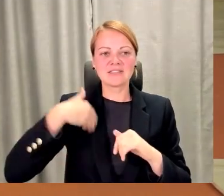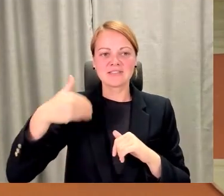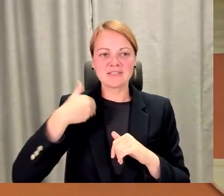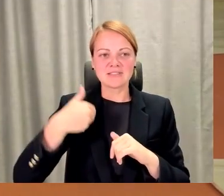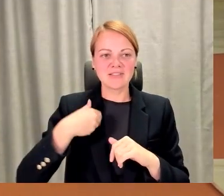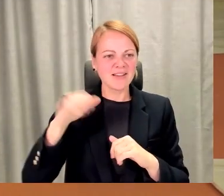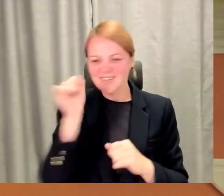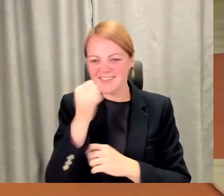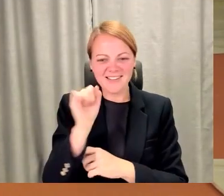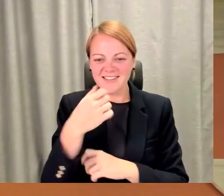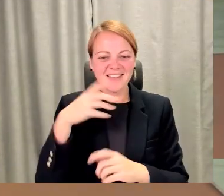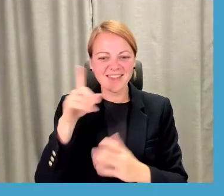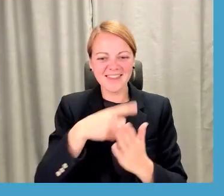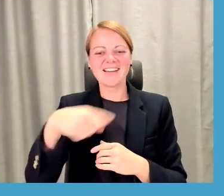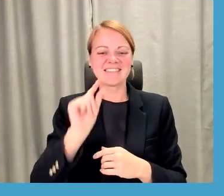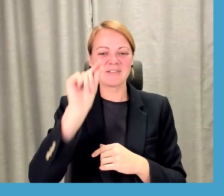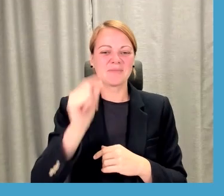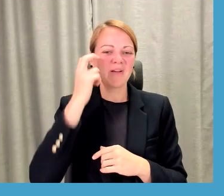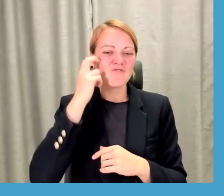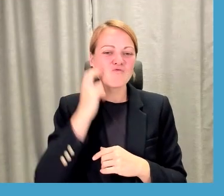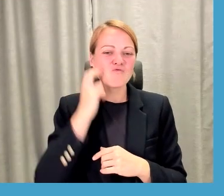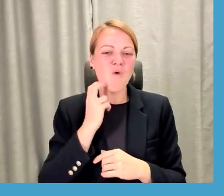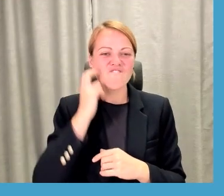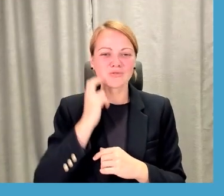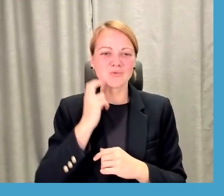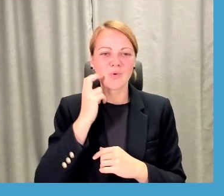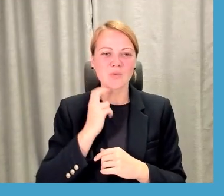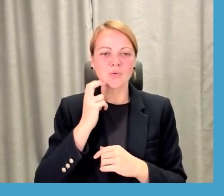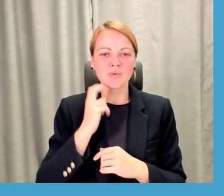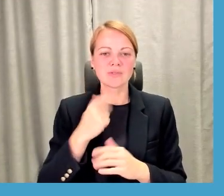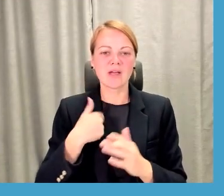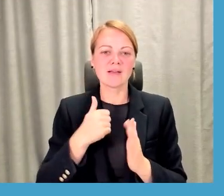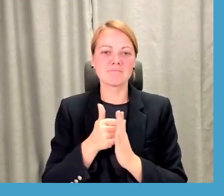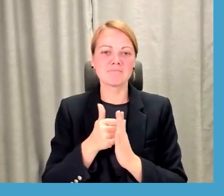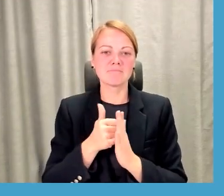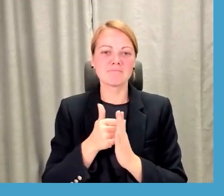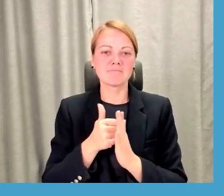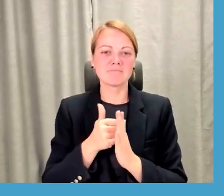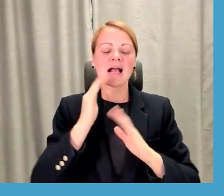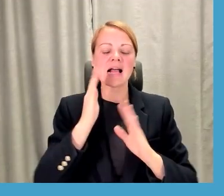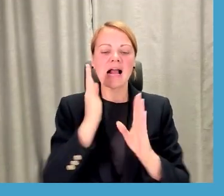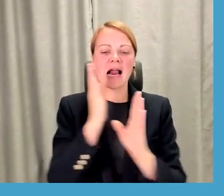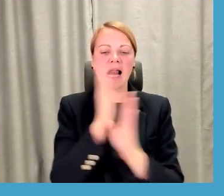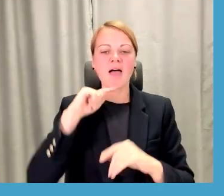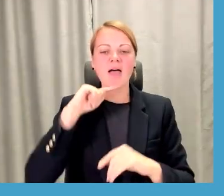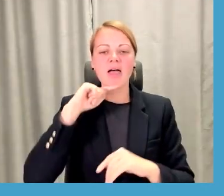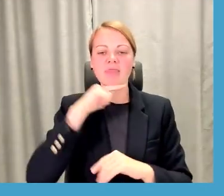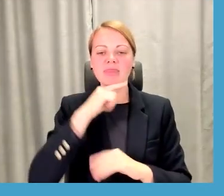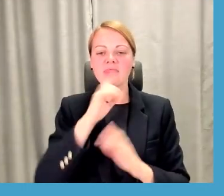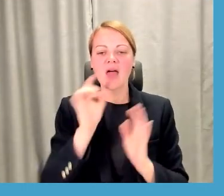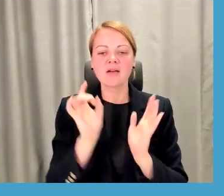Sveiki, jā, mazliet novecojusi. Šobrīd jau es gan pārstāvu klimatu un enerģietikas ministrī, bet